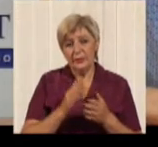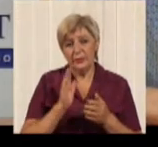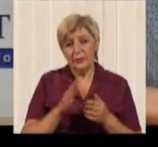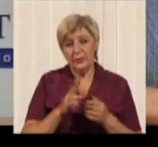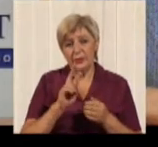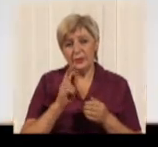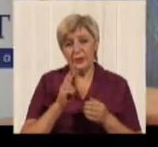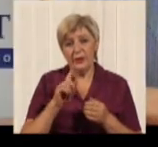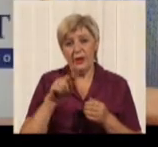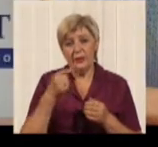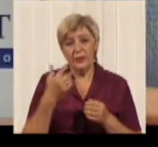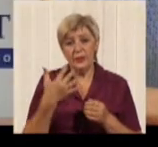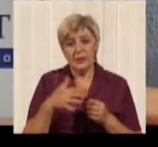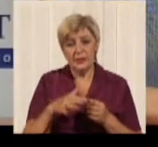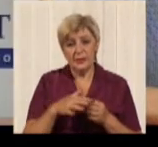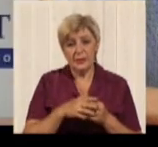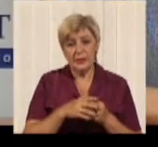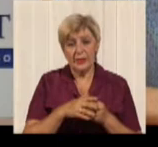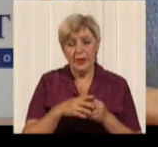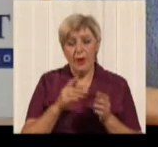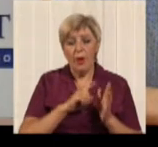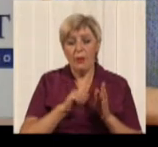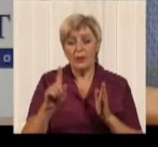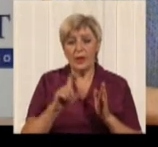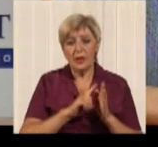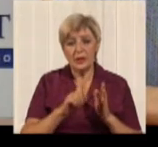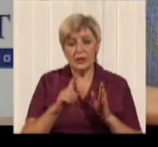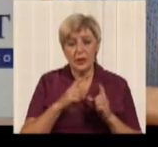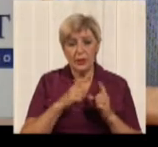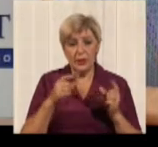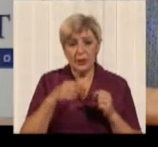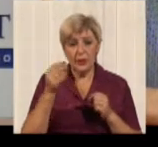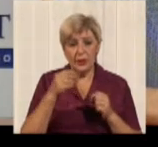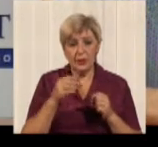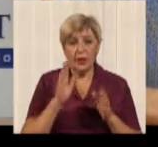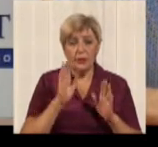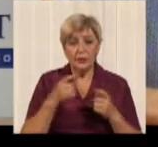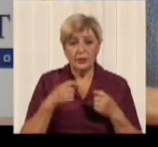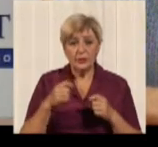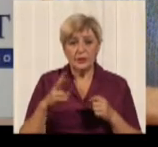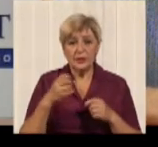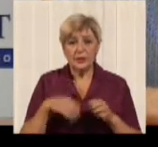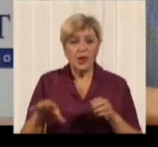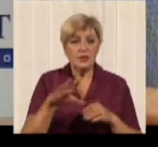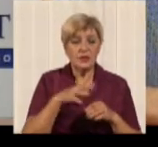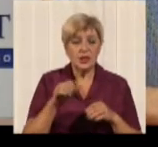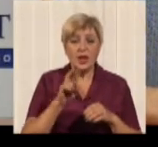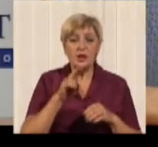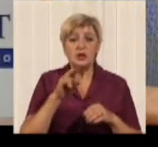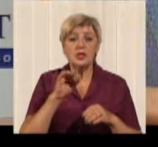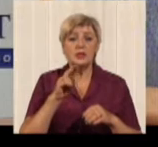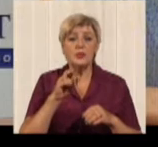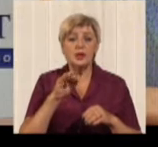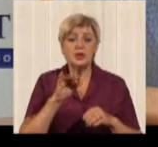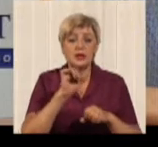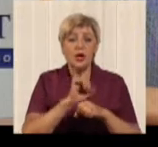проїзні проїзні билеті будуть продаватися на всіх диспетчерських пунктах, на всіх диспетчерських